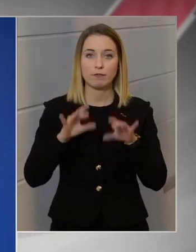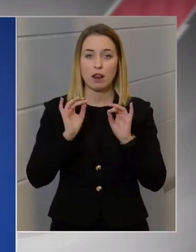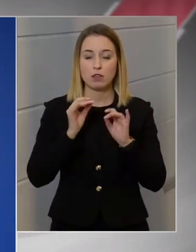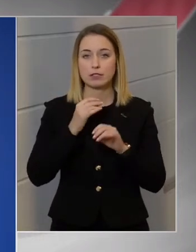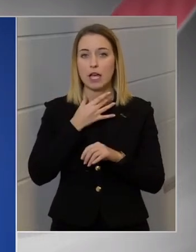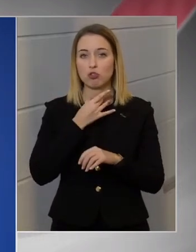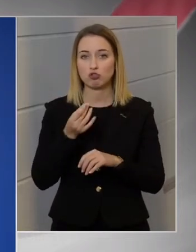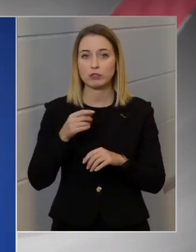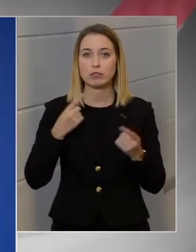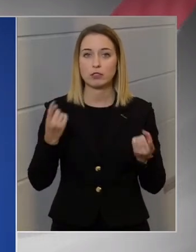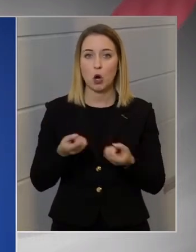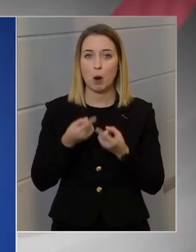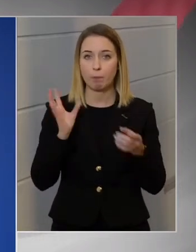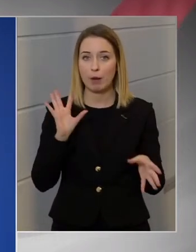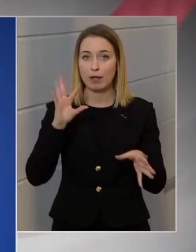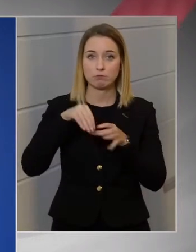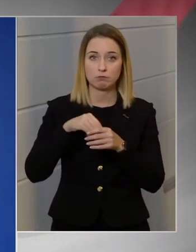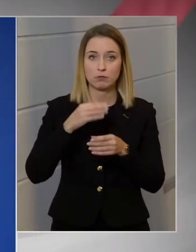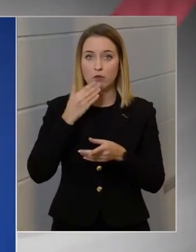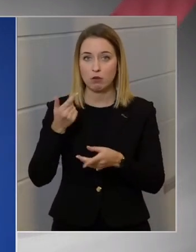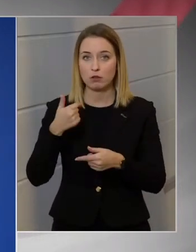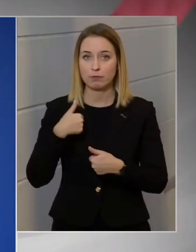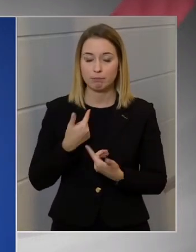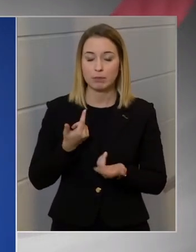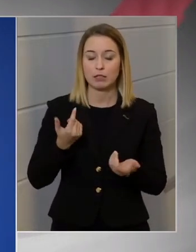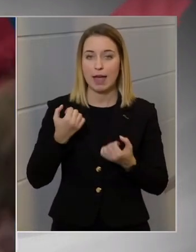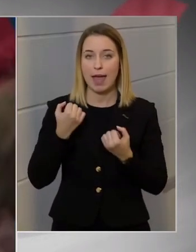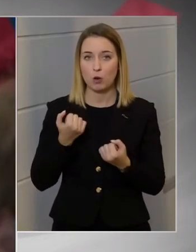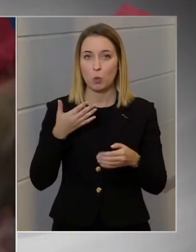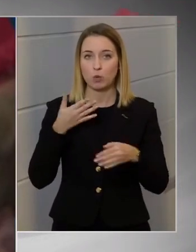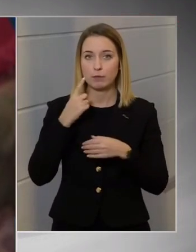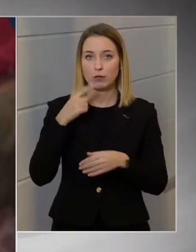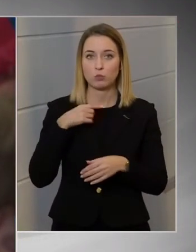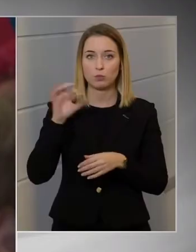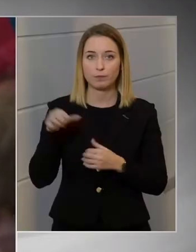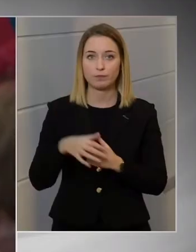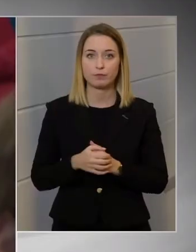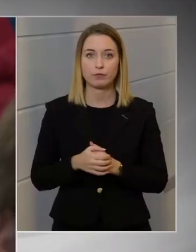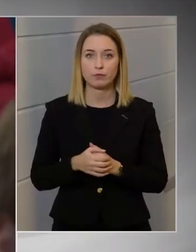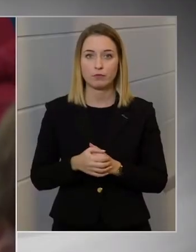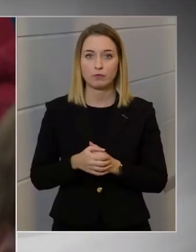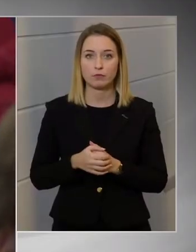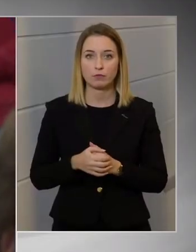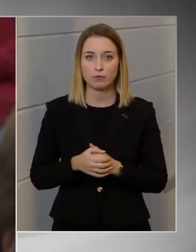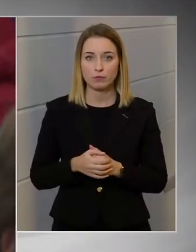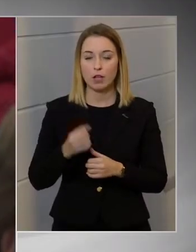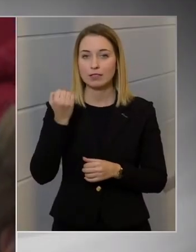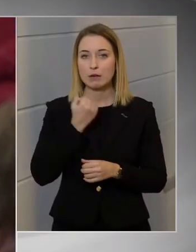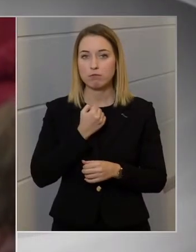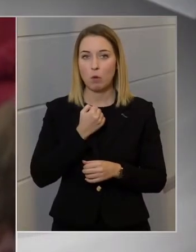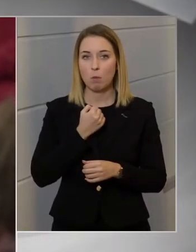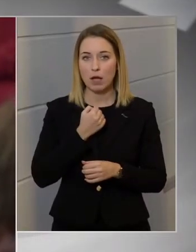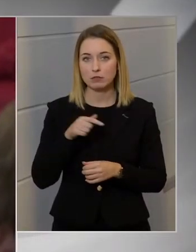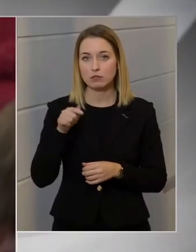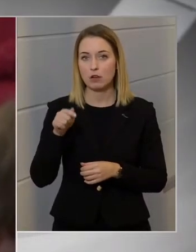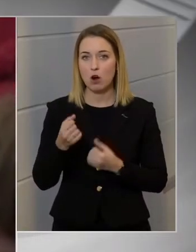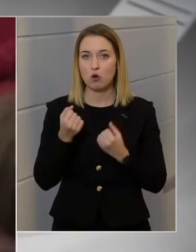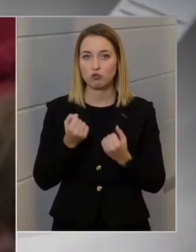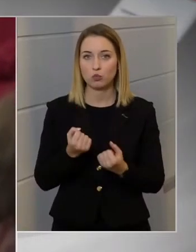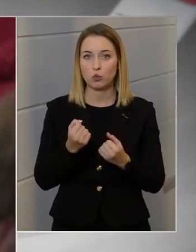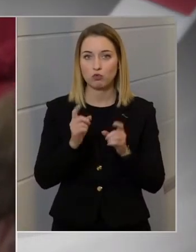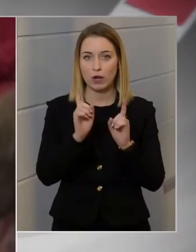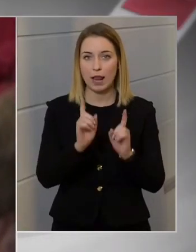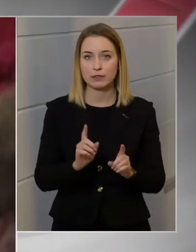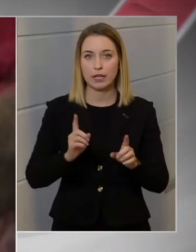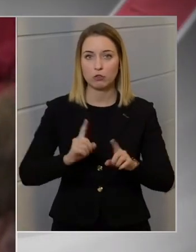kívánnak venni, akkor arra pedig erőnközmérten tudunk válaszolni. A diplomáciában azért az egy nagyon súlyos állítás,